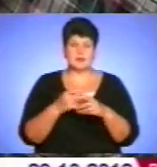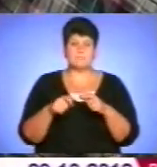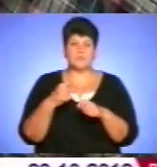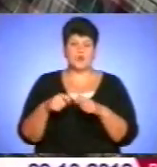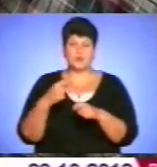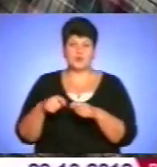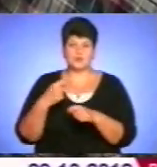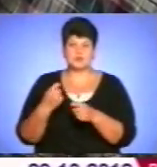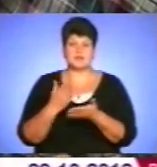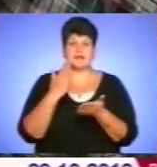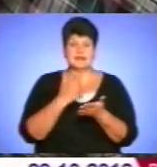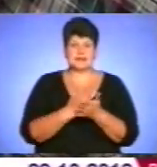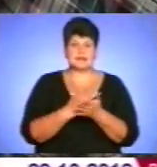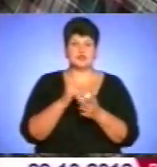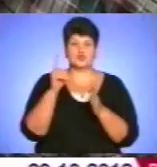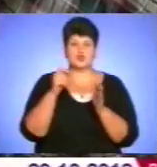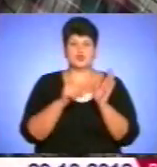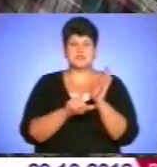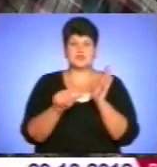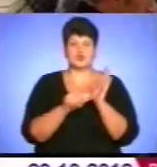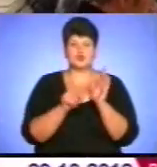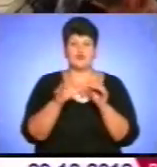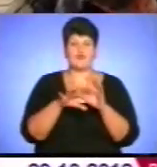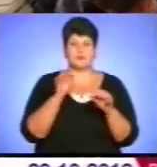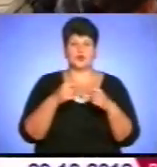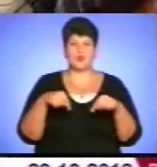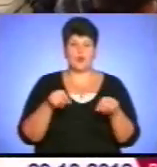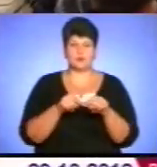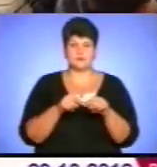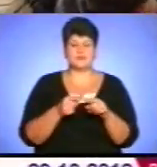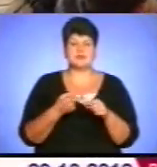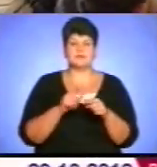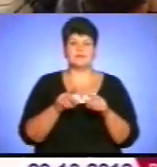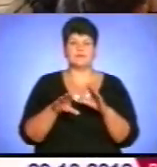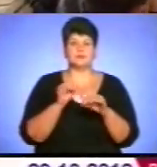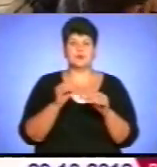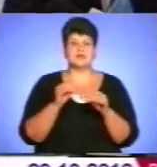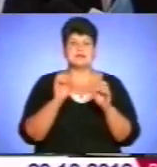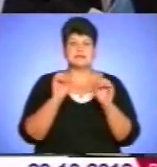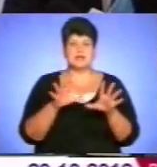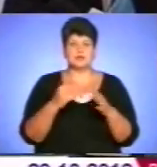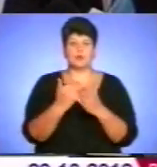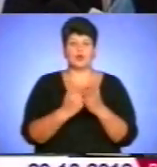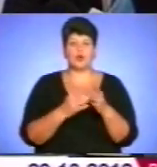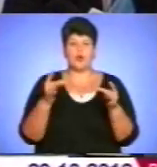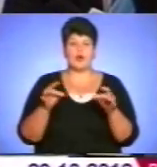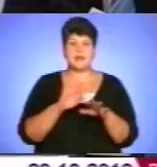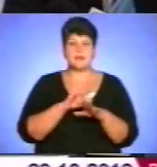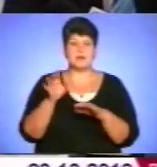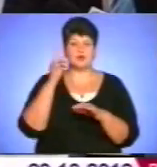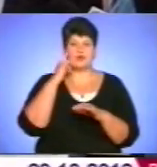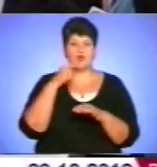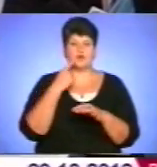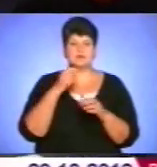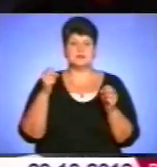за увагу до 166-го виборчого округу. Процедура здачі протоколів теж непродумана, кажуть фахівці з виборчого